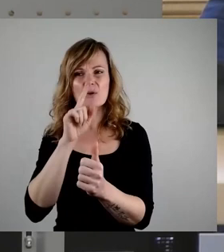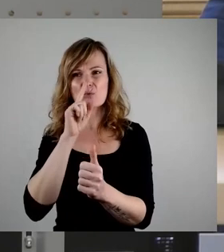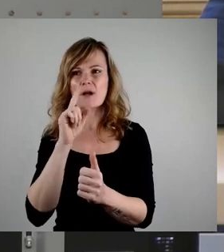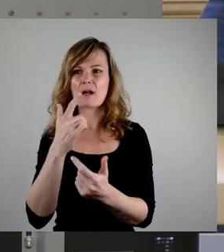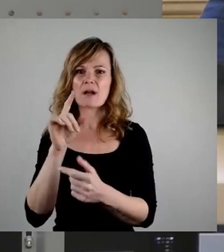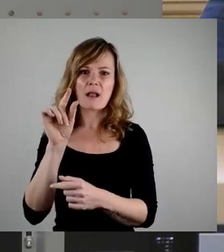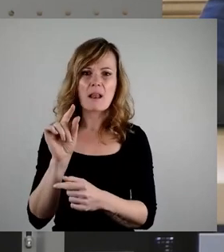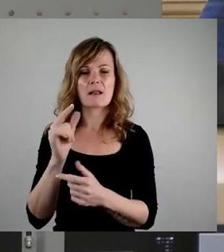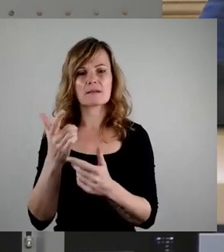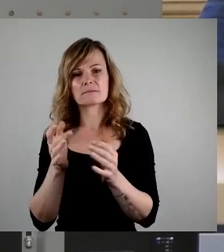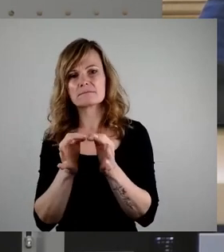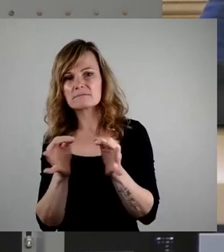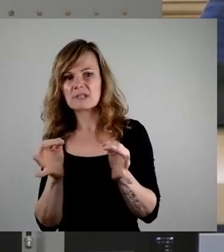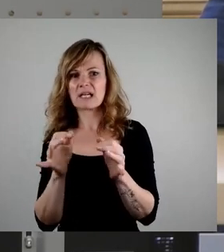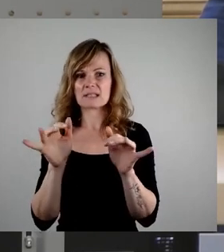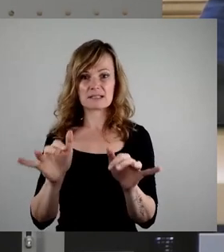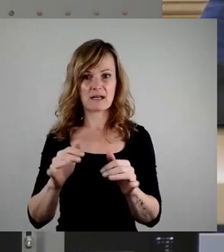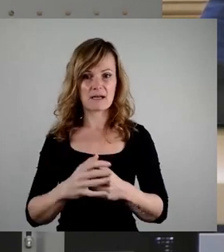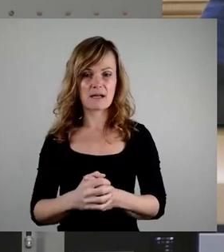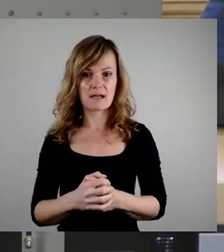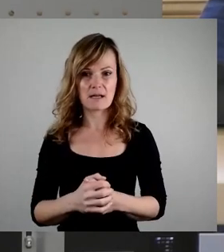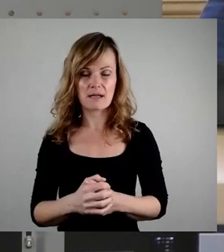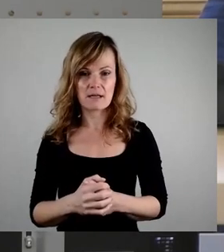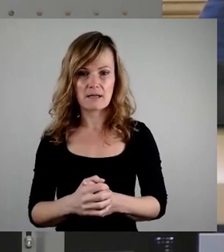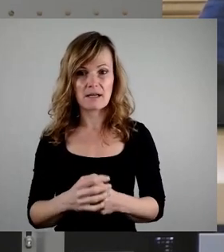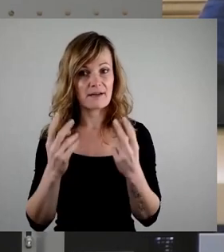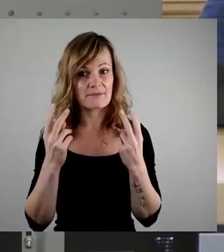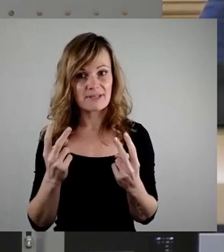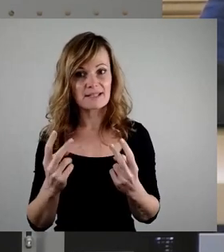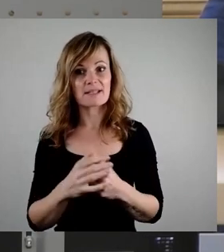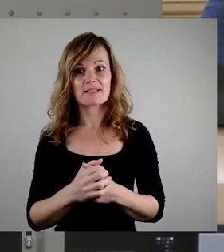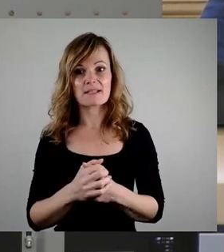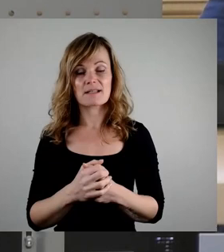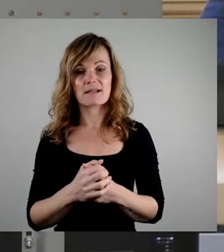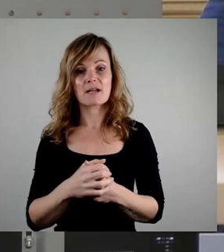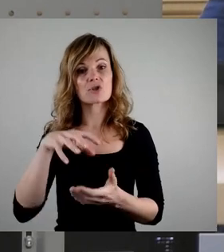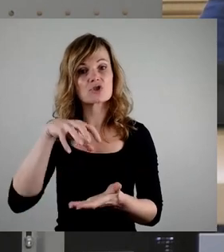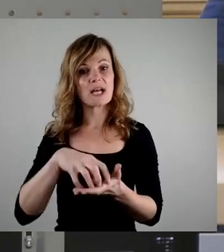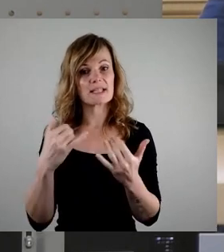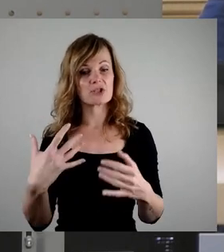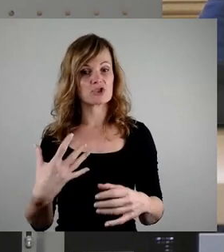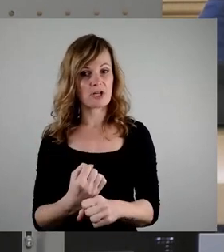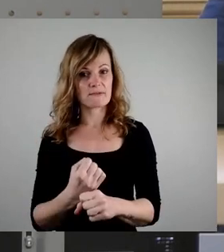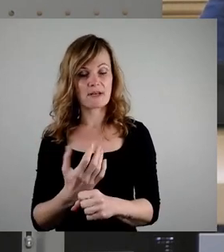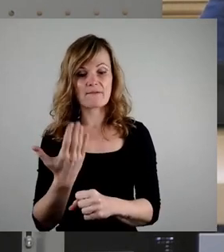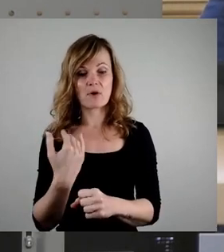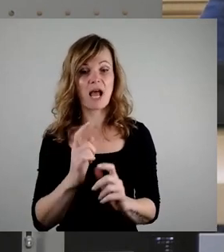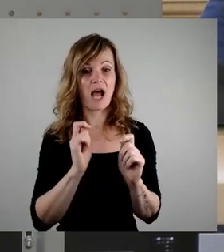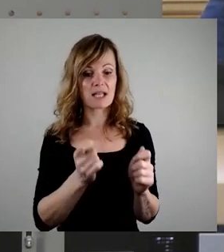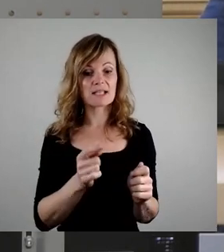Wichtig für uns ist, dass wir es in der Stadt endlich schaffen, vom Antrag bis zum Bescheid